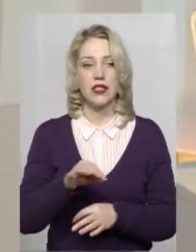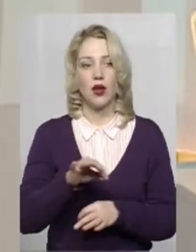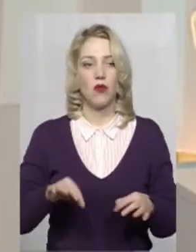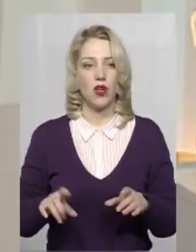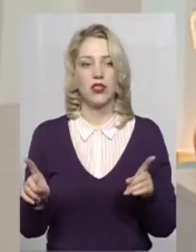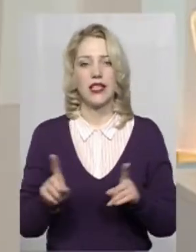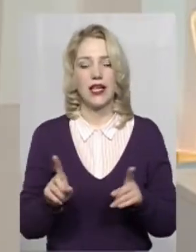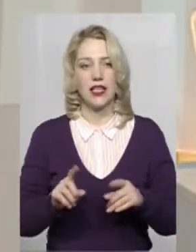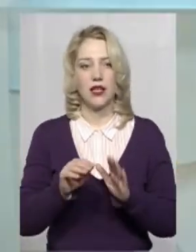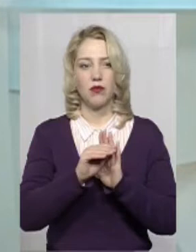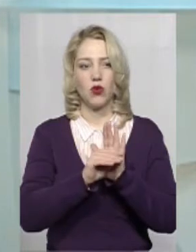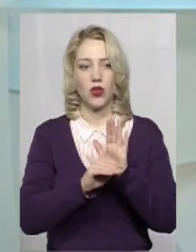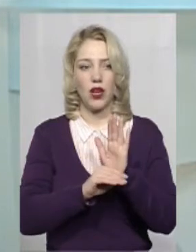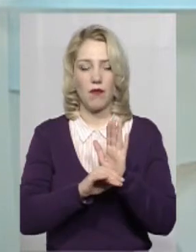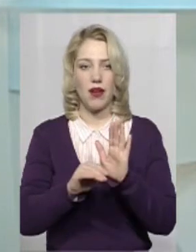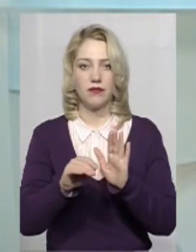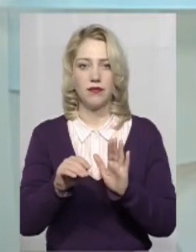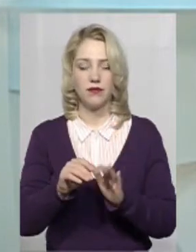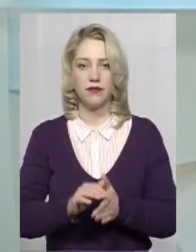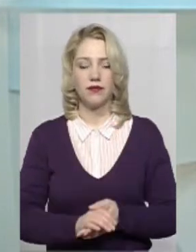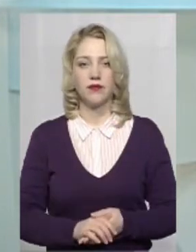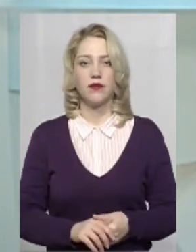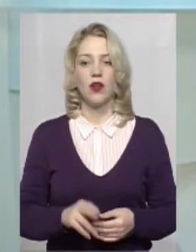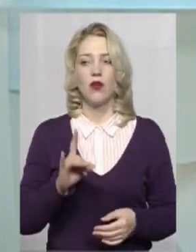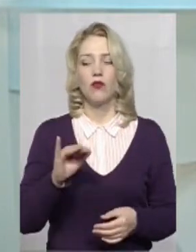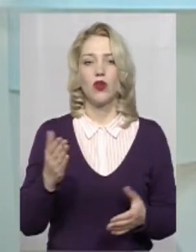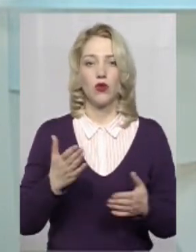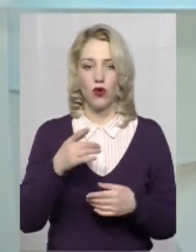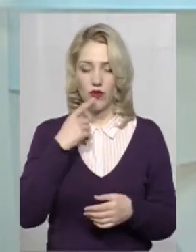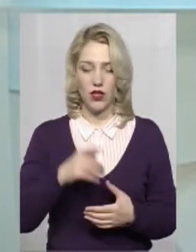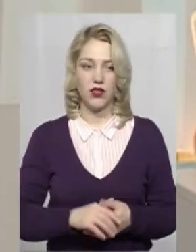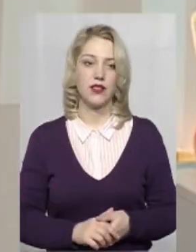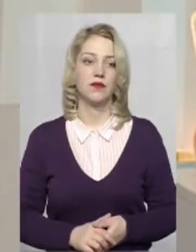програма, про яку говорилася.